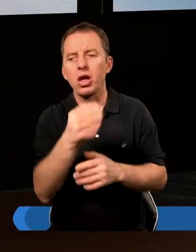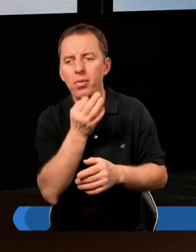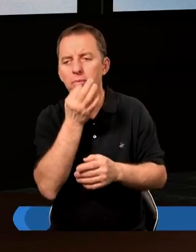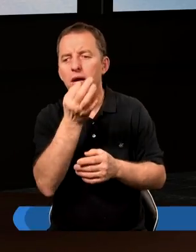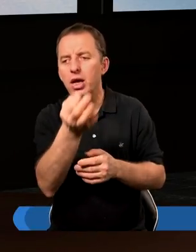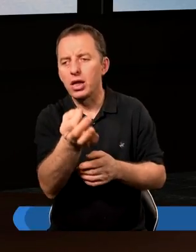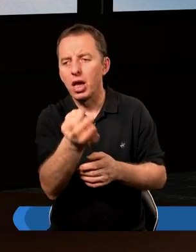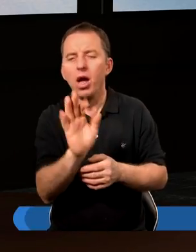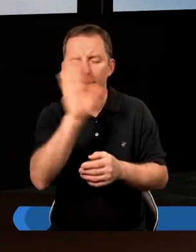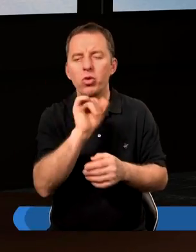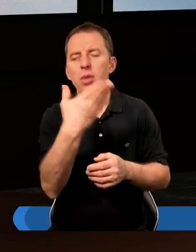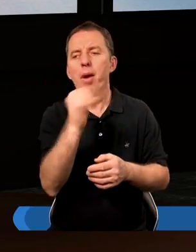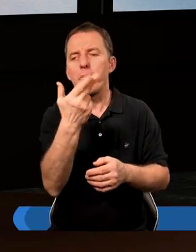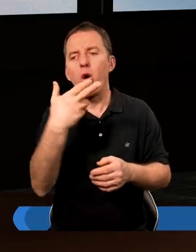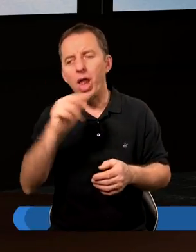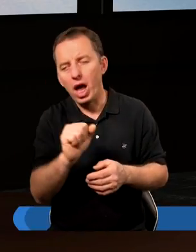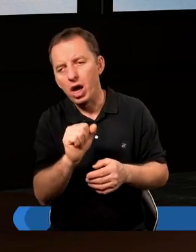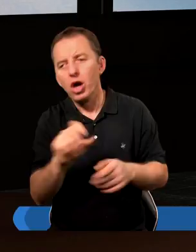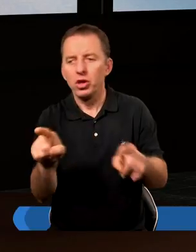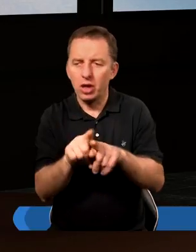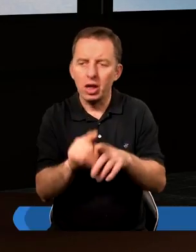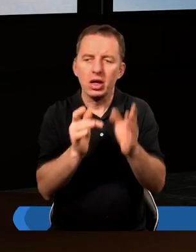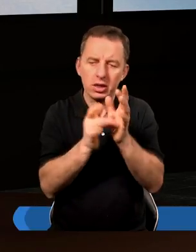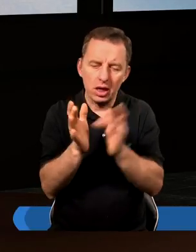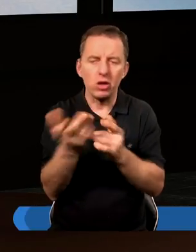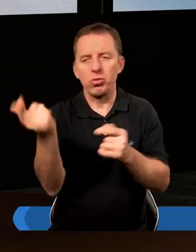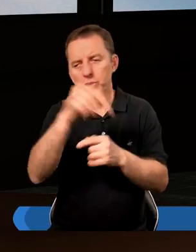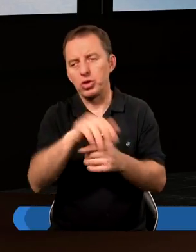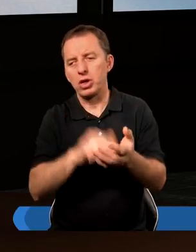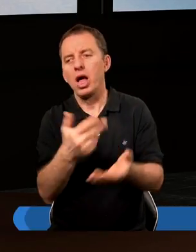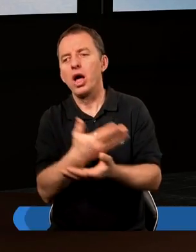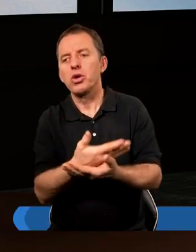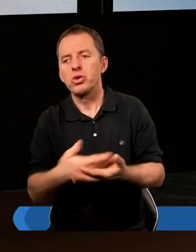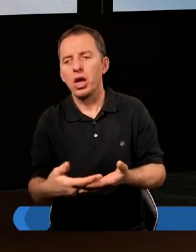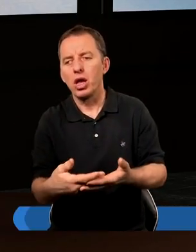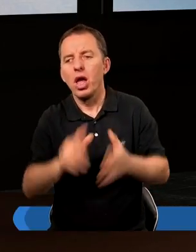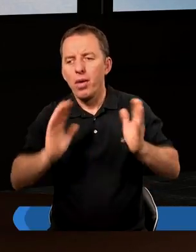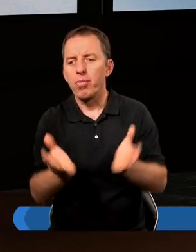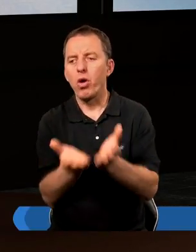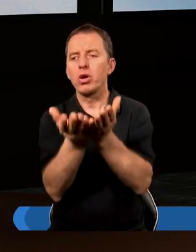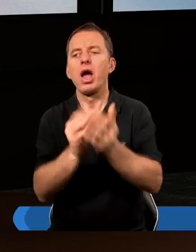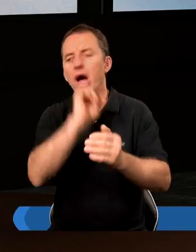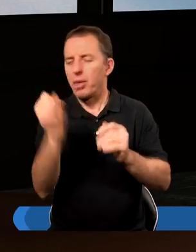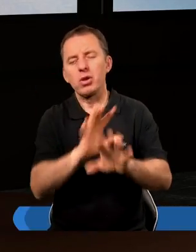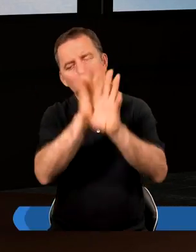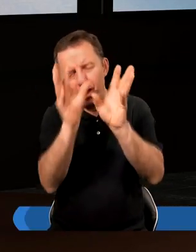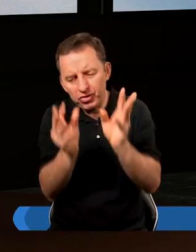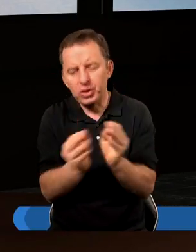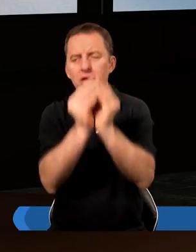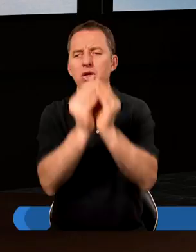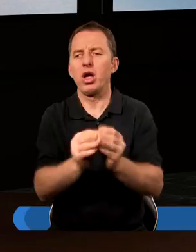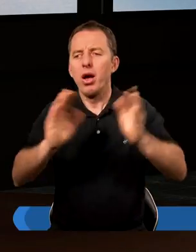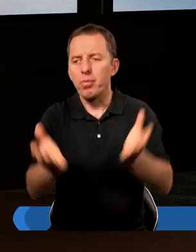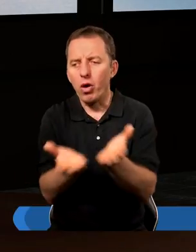pytania Bóg czy Mamona, bo to też Jezus jak przyszedł na ziemię, On poświęcił absolutnie wszystko.